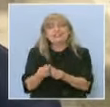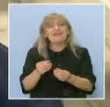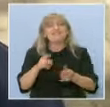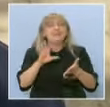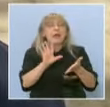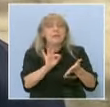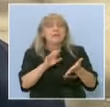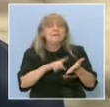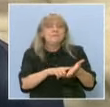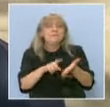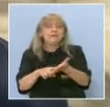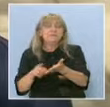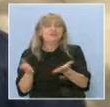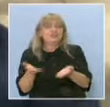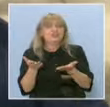По принцип,